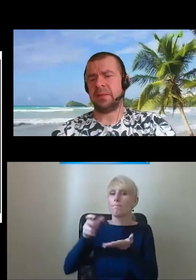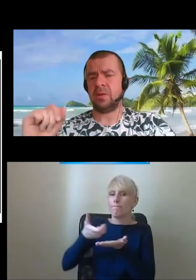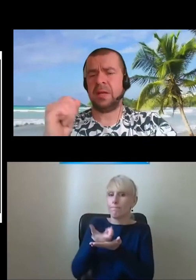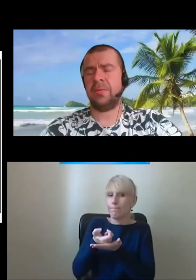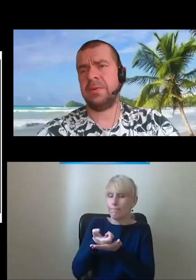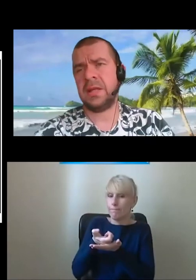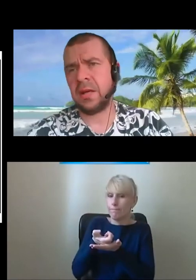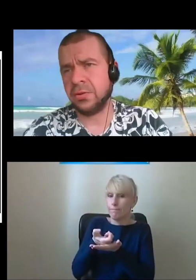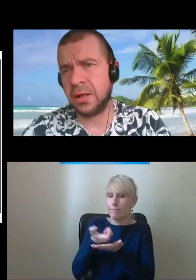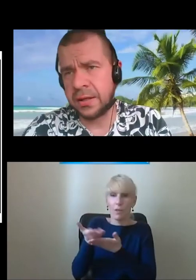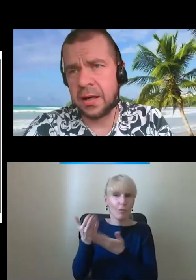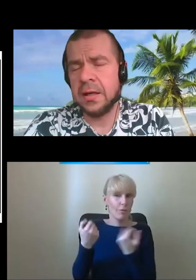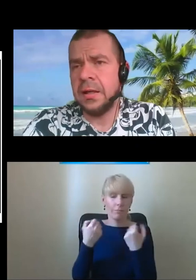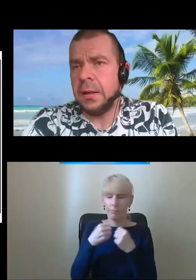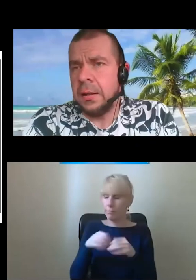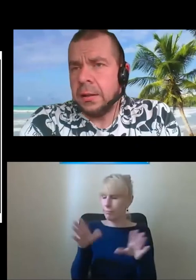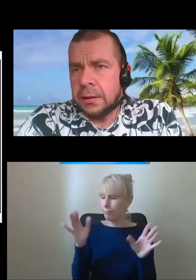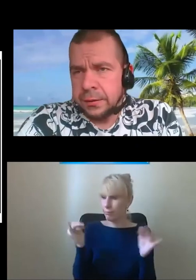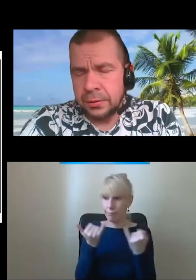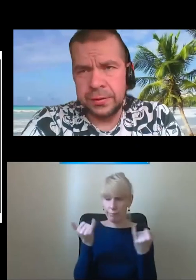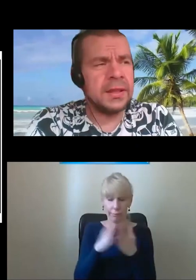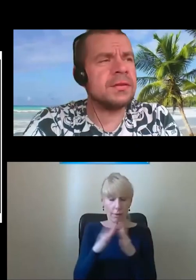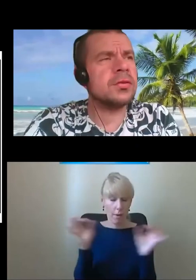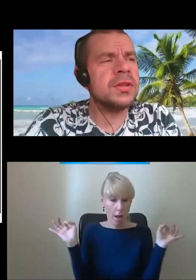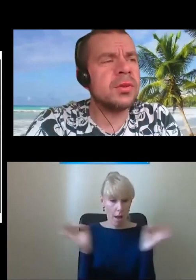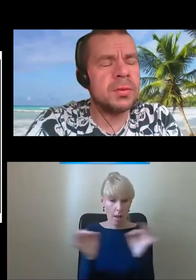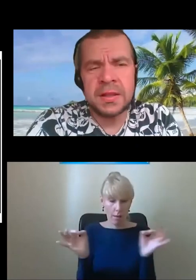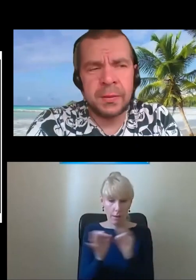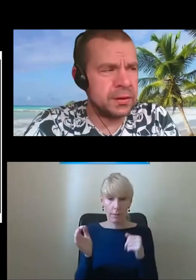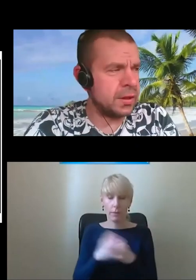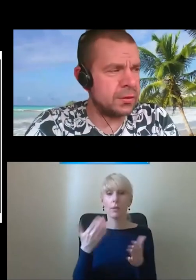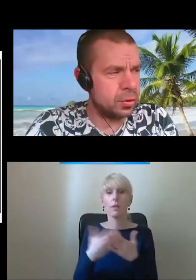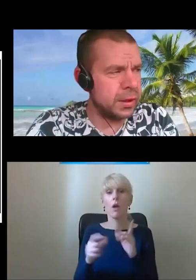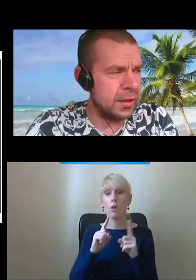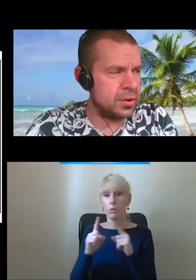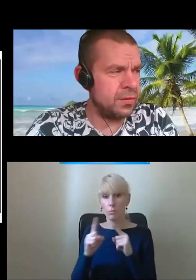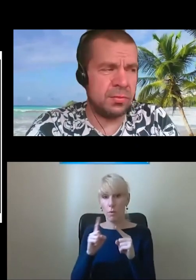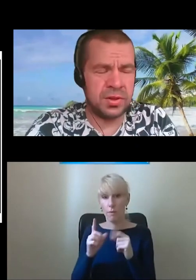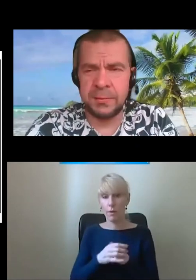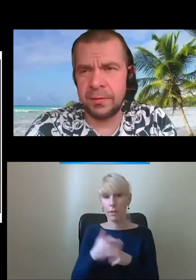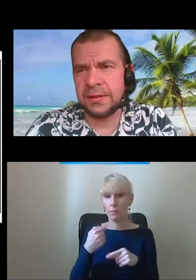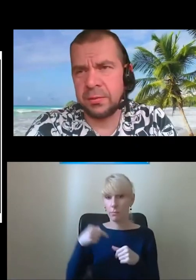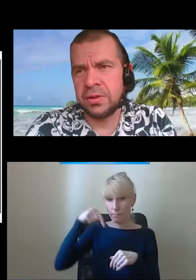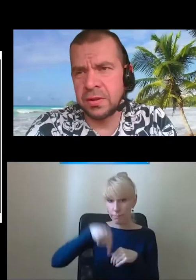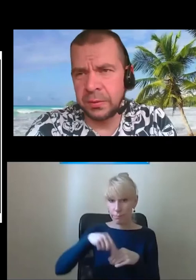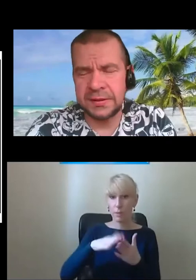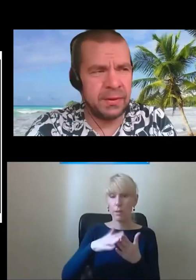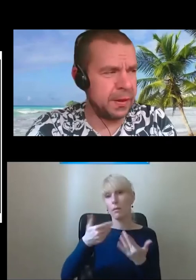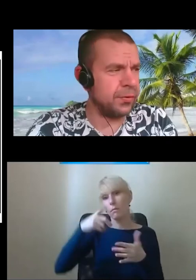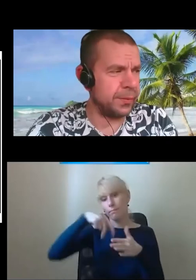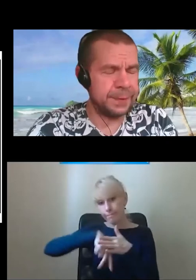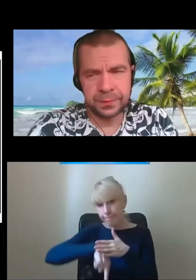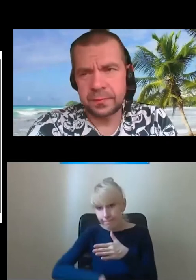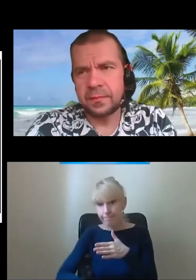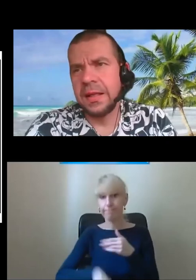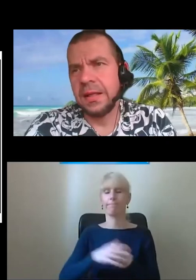na tym dole byłaby ta jakość nagrania dyskusyjna, w związku z tym rozmowa jest prowadzona z góry, ale oczywiście można spróbować zrobić to spod samej